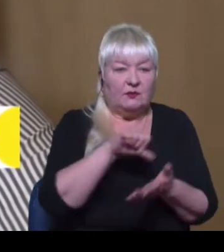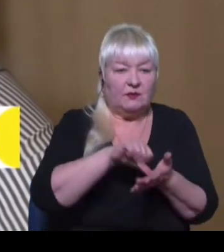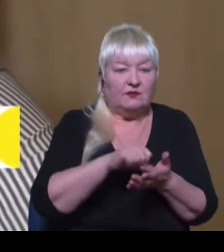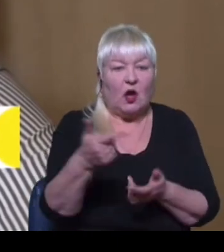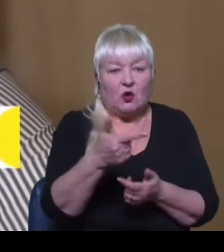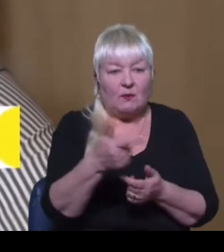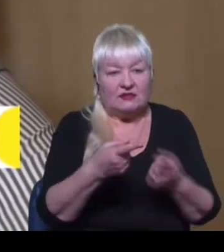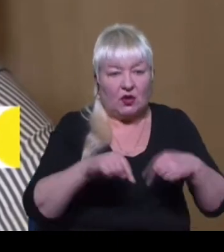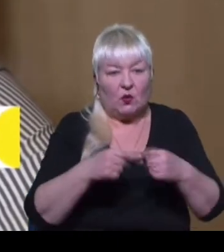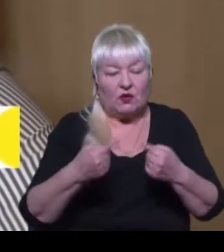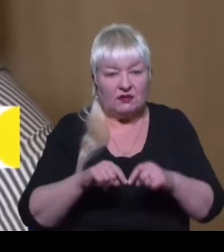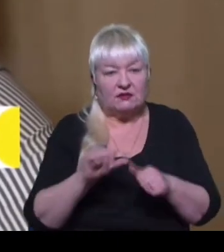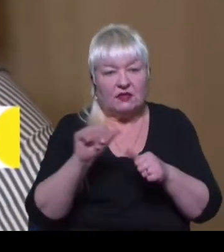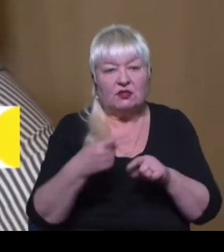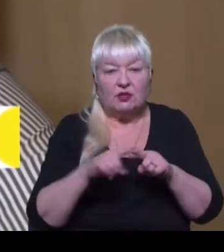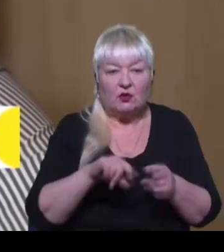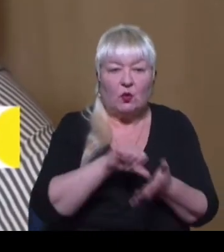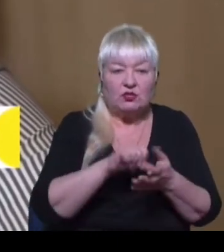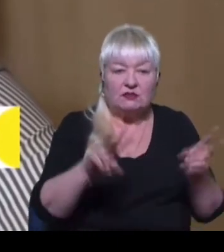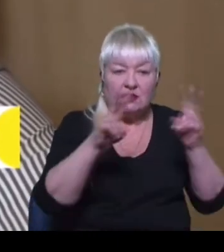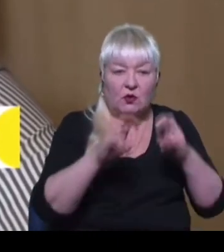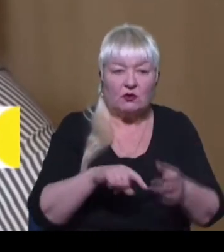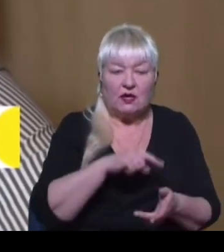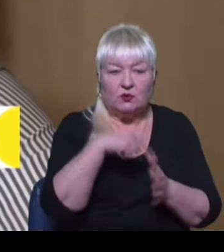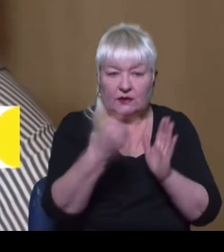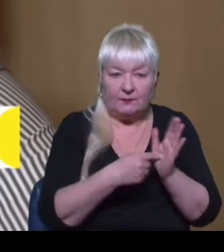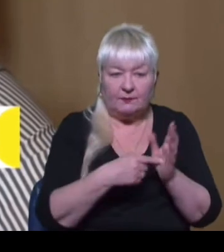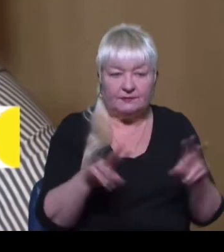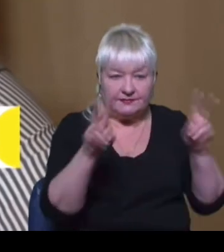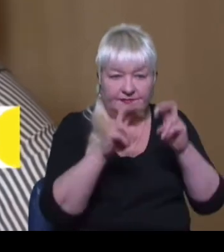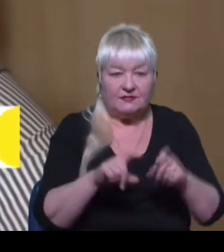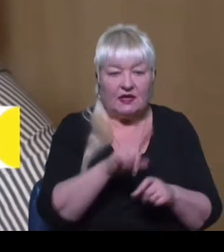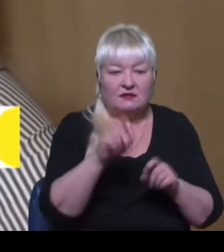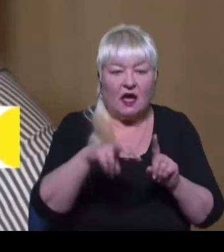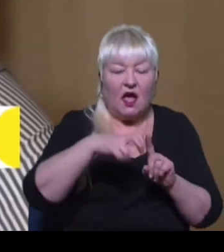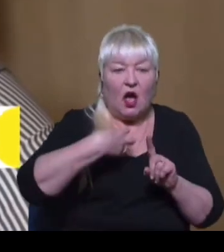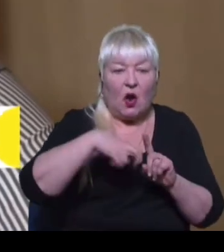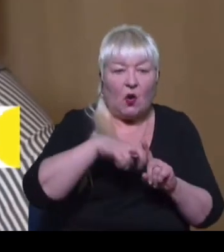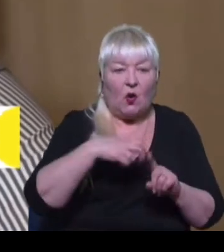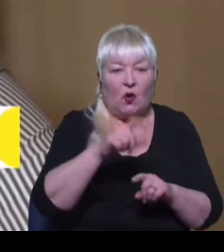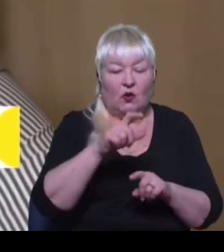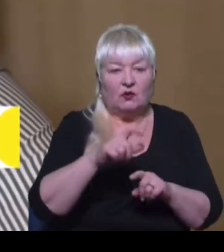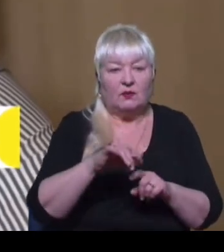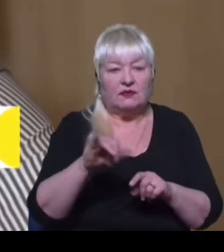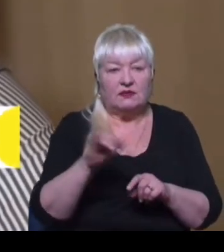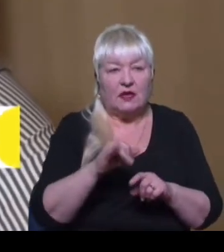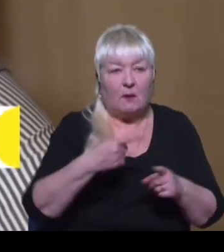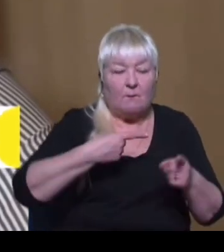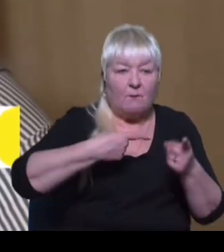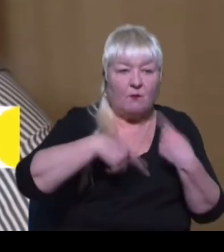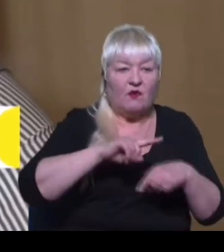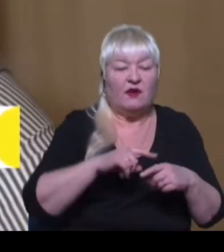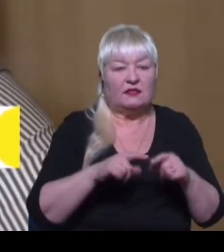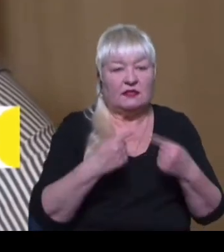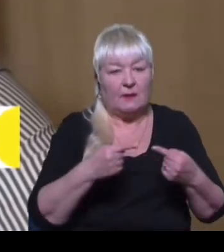організацій. Крім того, учасники розглянули питання відповідальності за колабораціонізм, повернення українського майна, також правовий статус